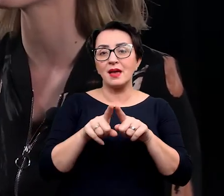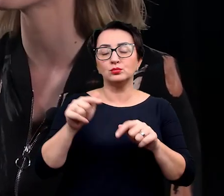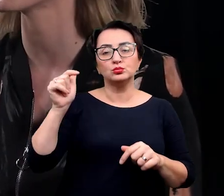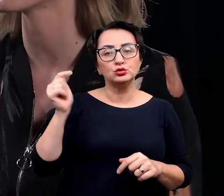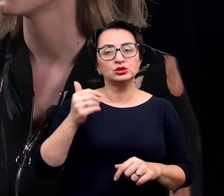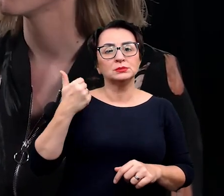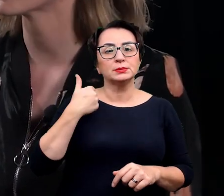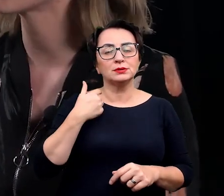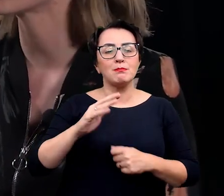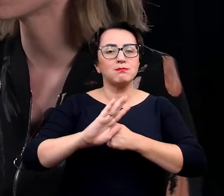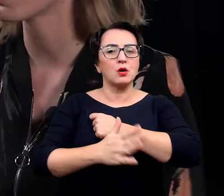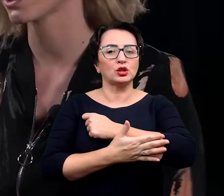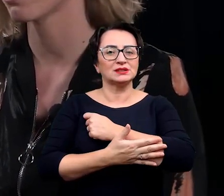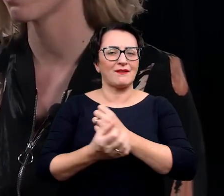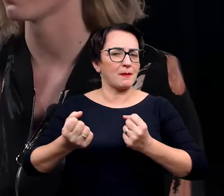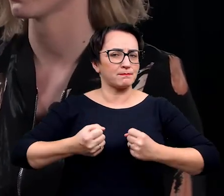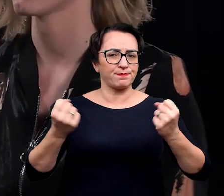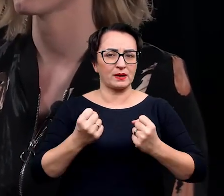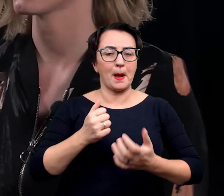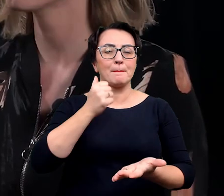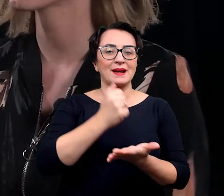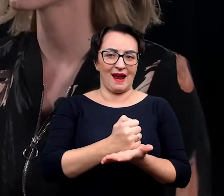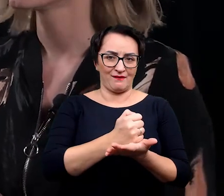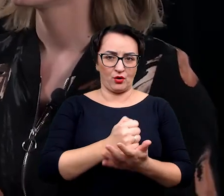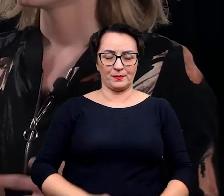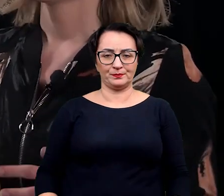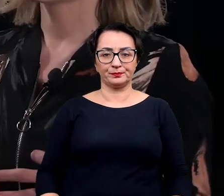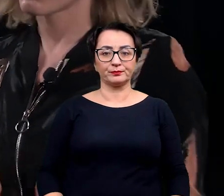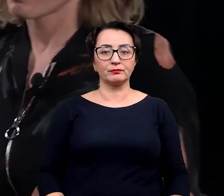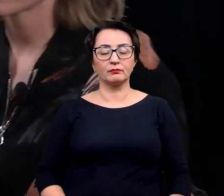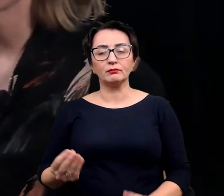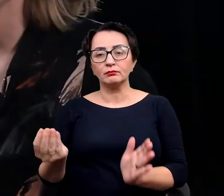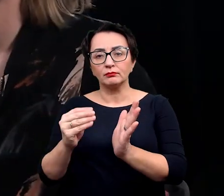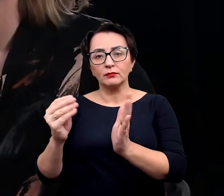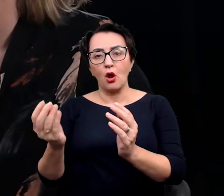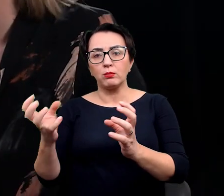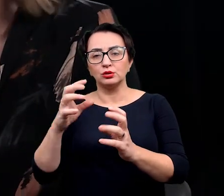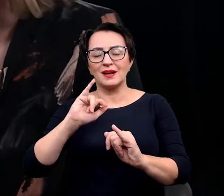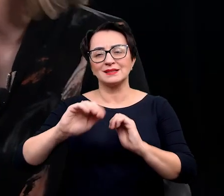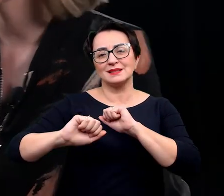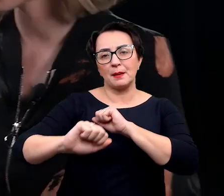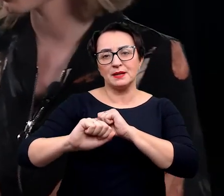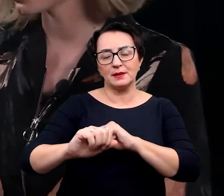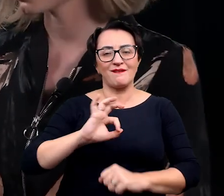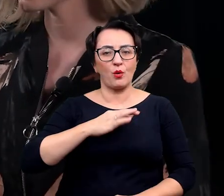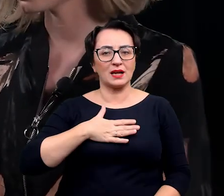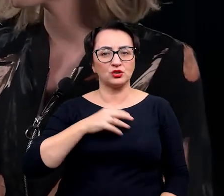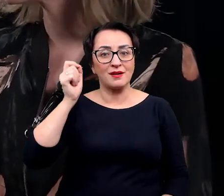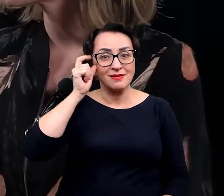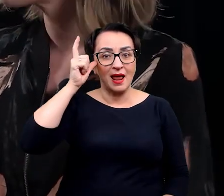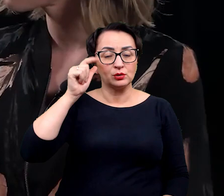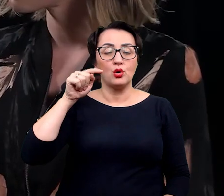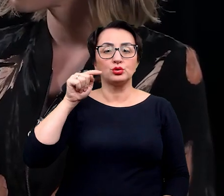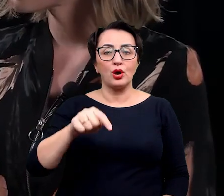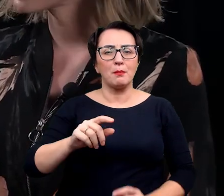wszystkim on musi mieć bardzo solidne podstawy prawne. Nie, obudowanie tego, jak zabezpieczyć własność intelektualną